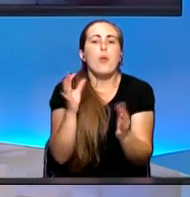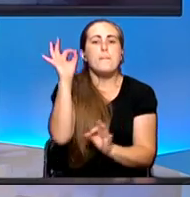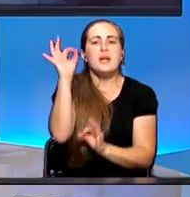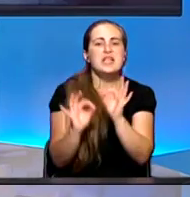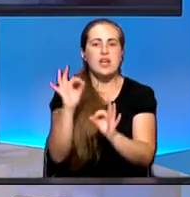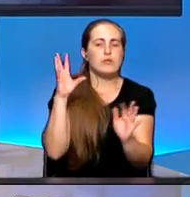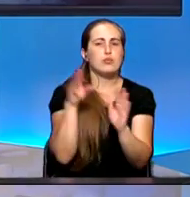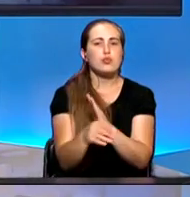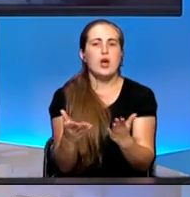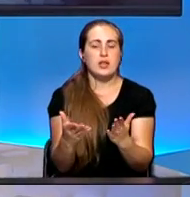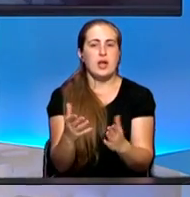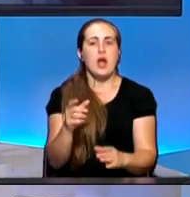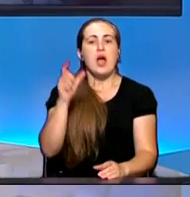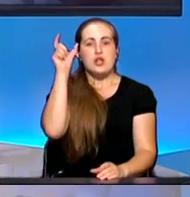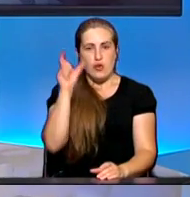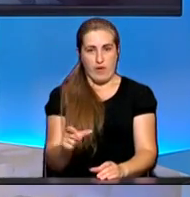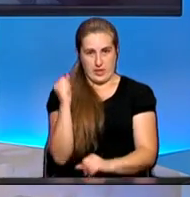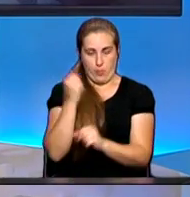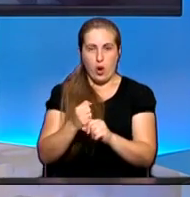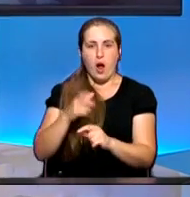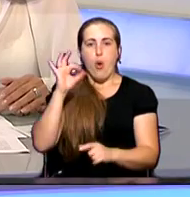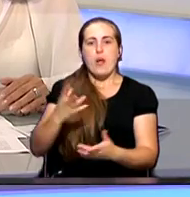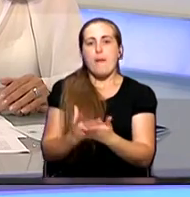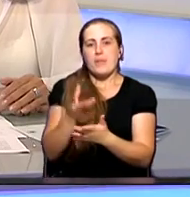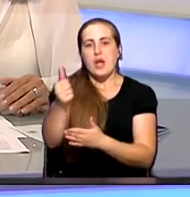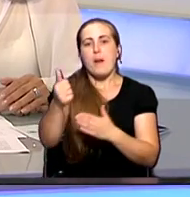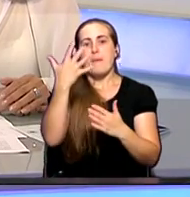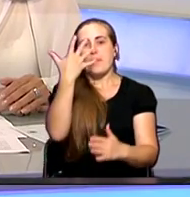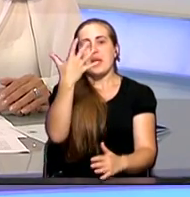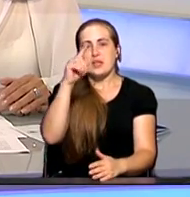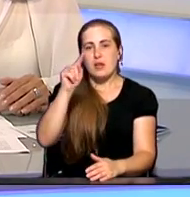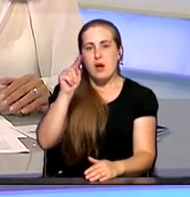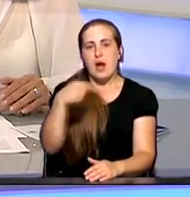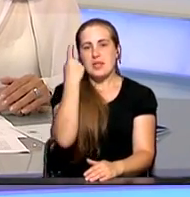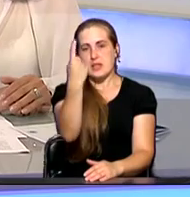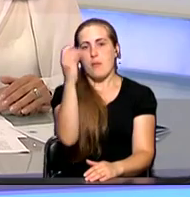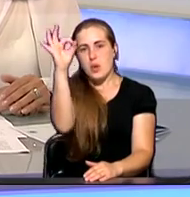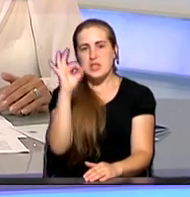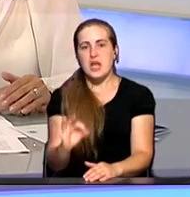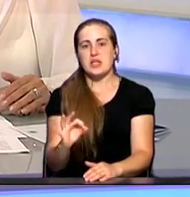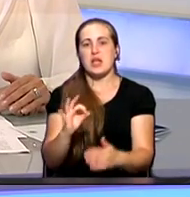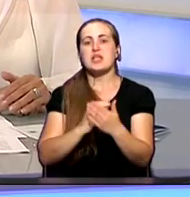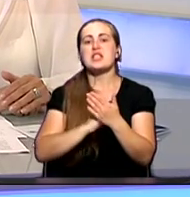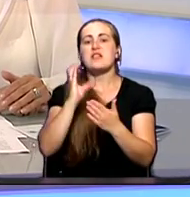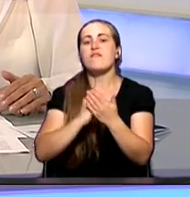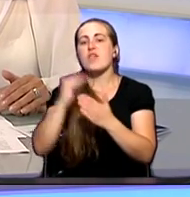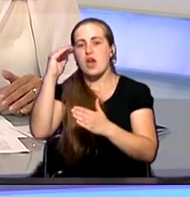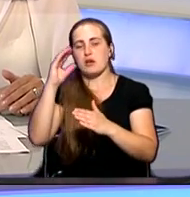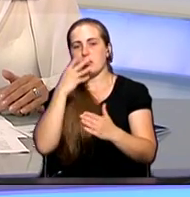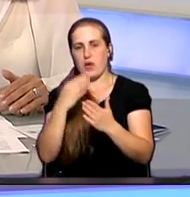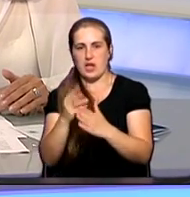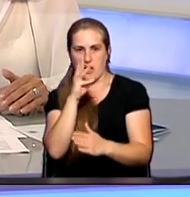включает? Работодатель оплачивает страховой взнос в размере 5,1%, сверху установленной заработной платы.